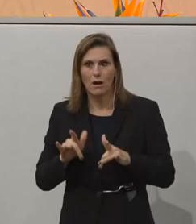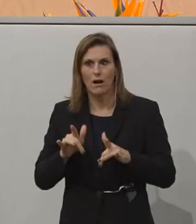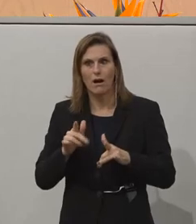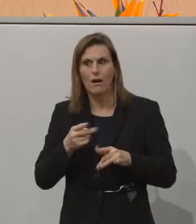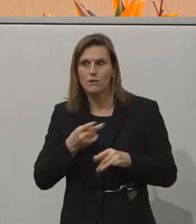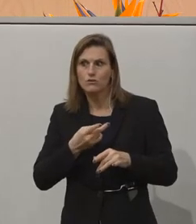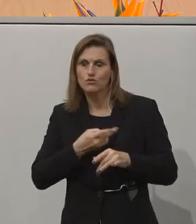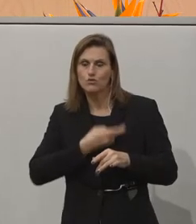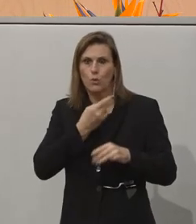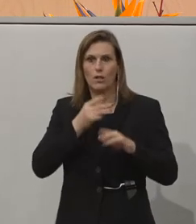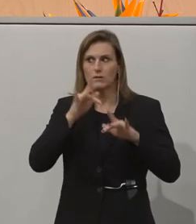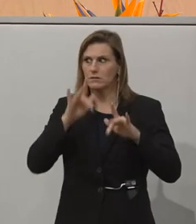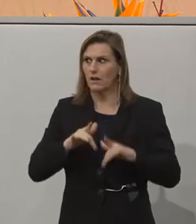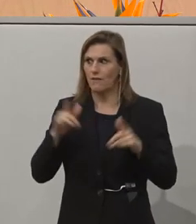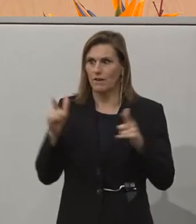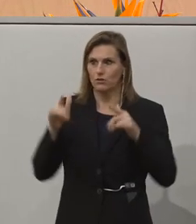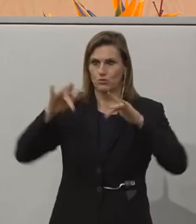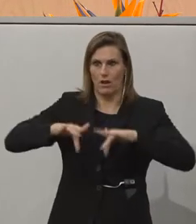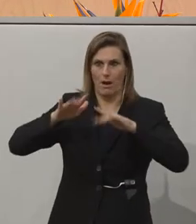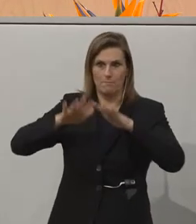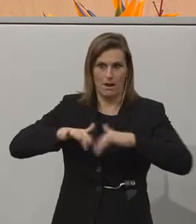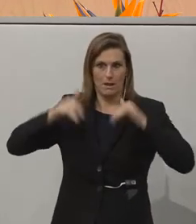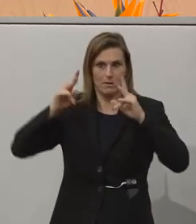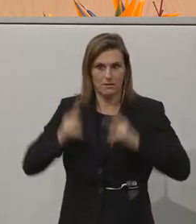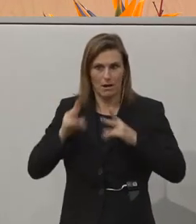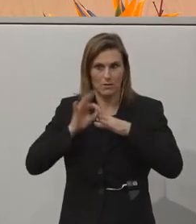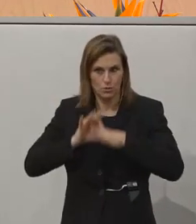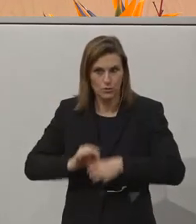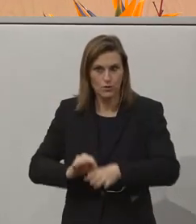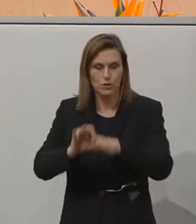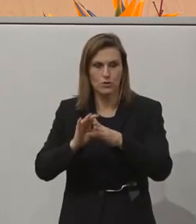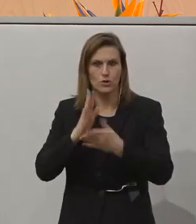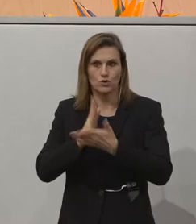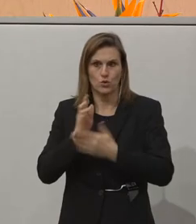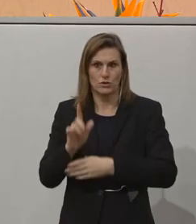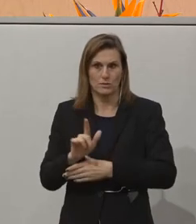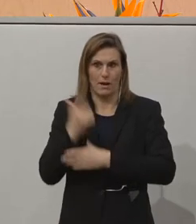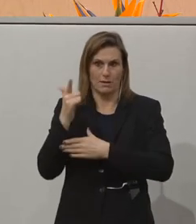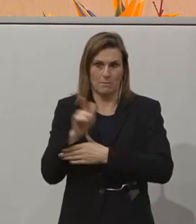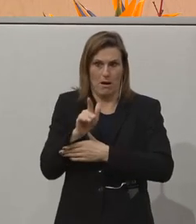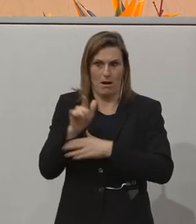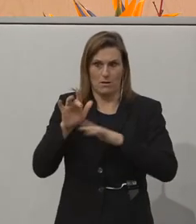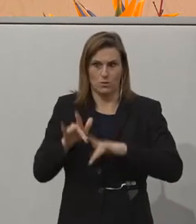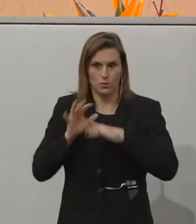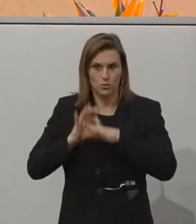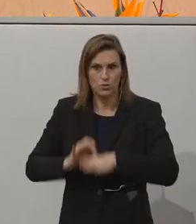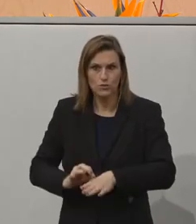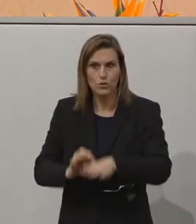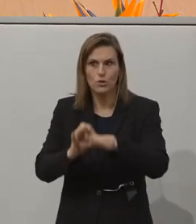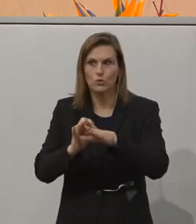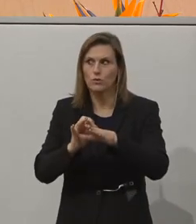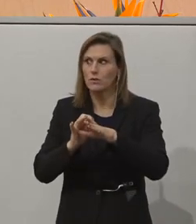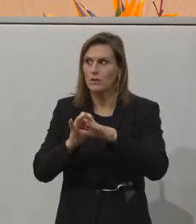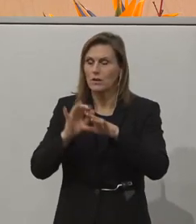Veranstaltung hier im Parlament stattfinden kann. schon zum zweiten Mal nicht nur,